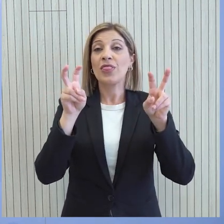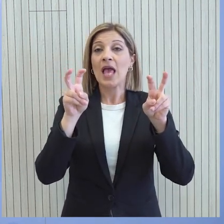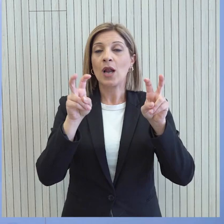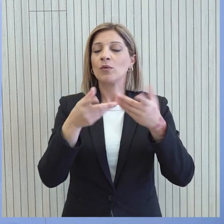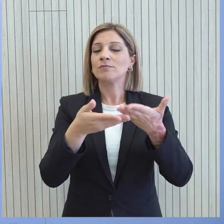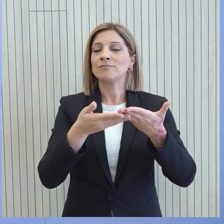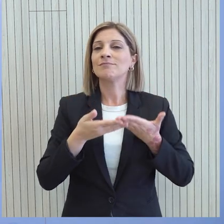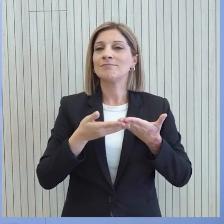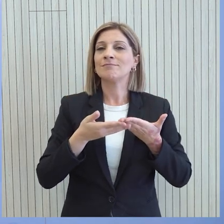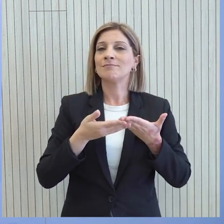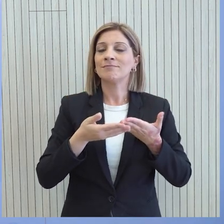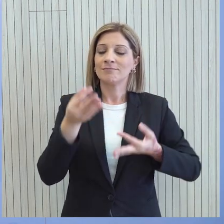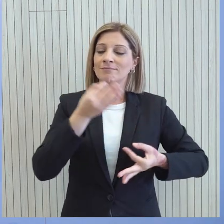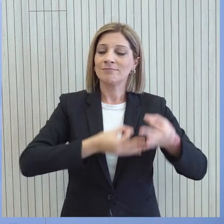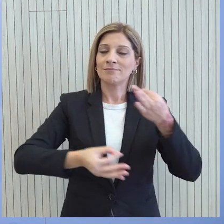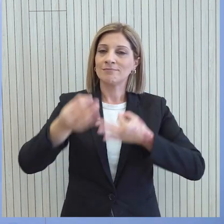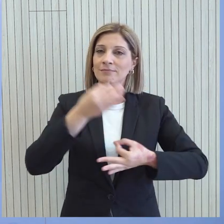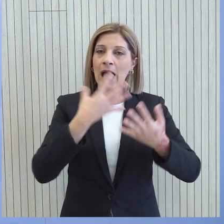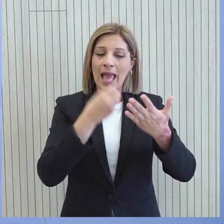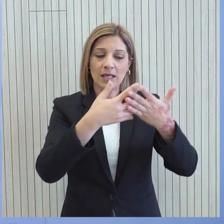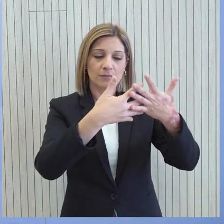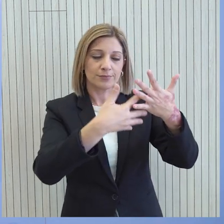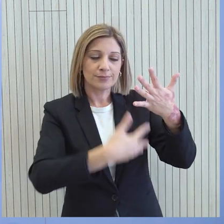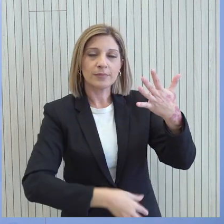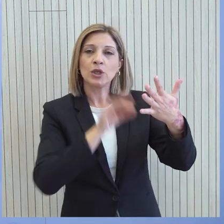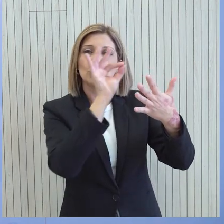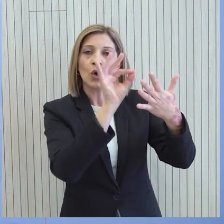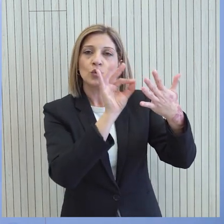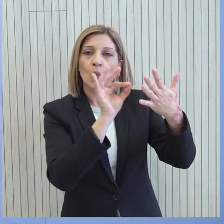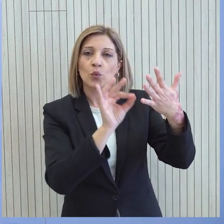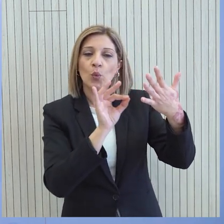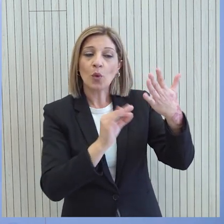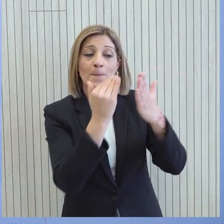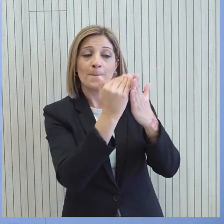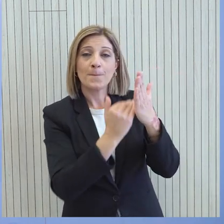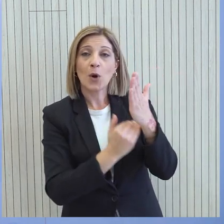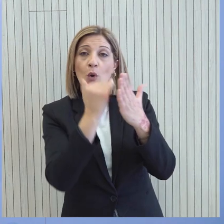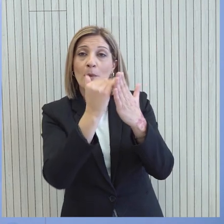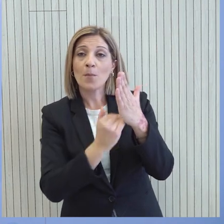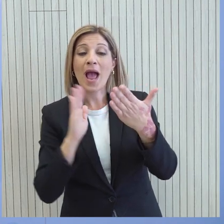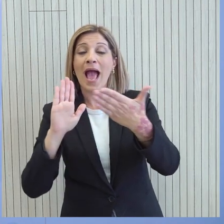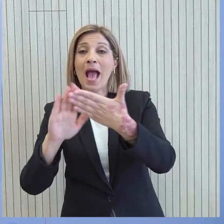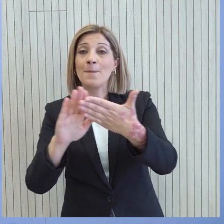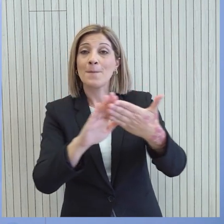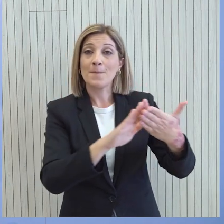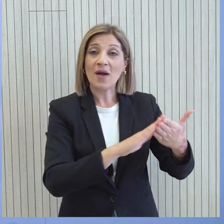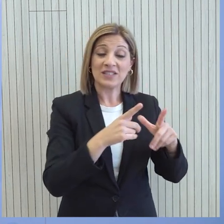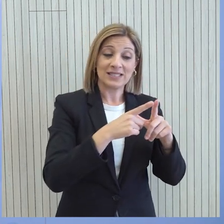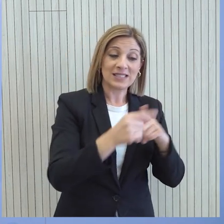οδηγός χάρτης μέσα από ένα καθορισμένο τακτικό πρόγραμμα επαφών της Κυπριακής Δημοκρατίας και των